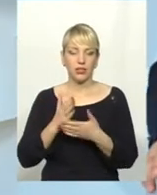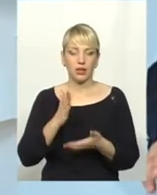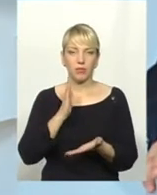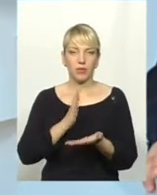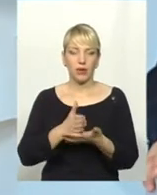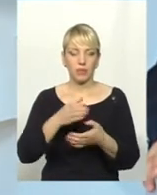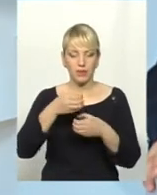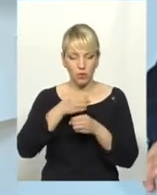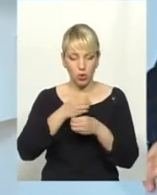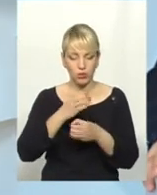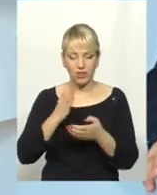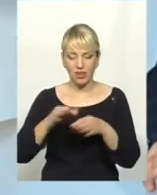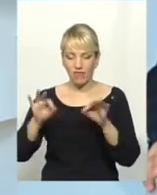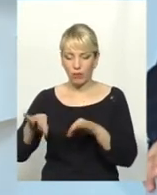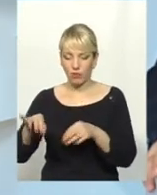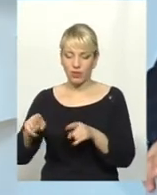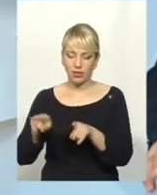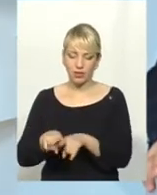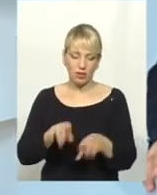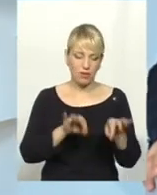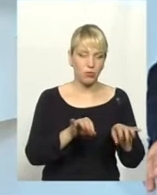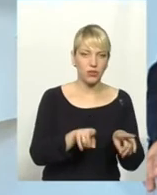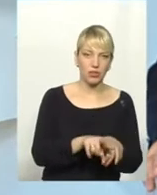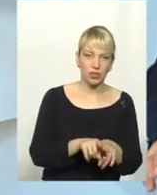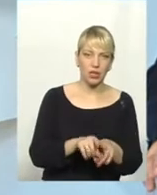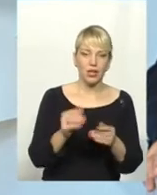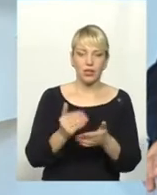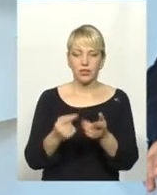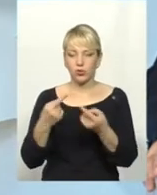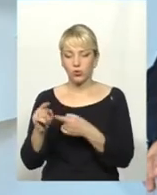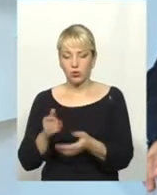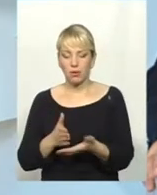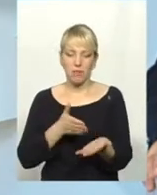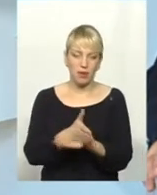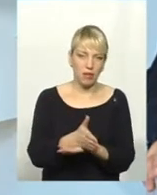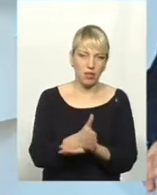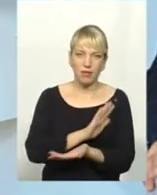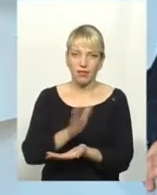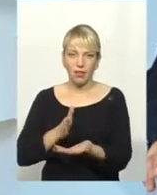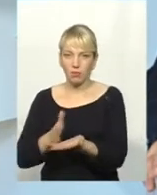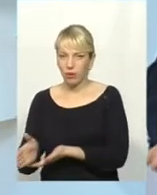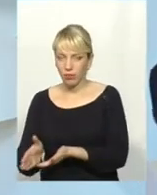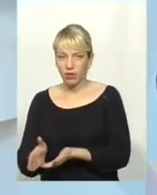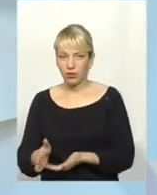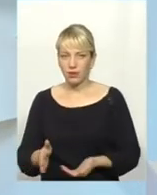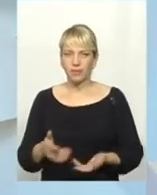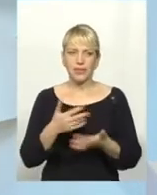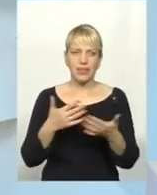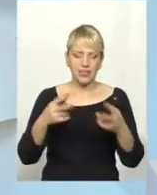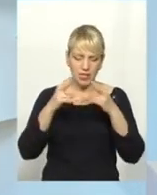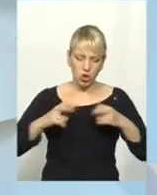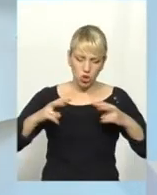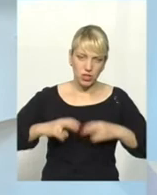мікроскопія, фарбування таке, фарбування таке, імуноферментний метод, прямий, непрямий, культуральні дослідження,